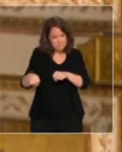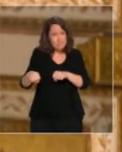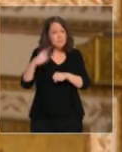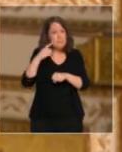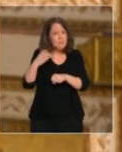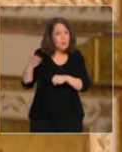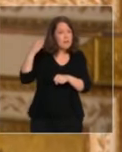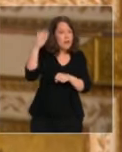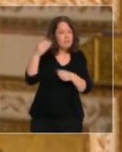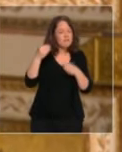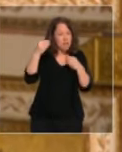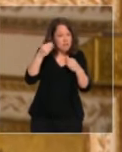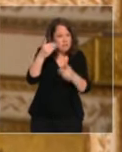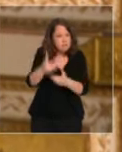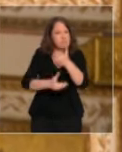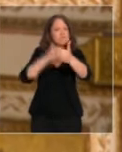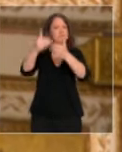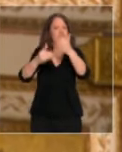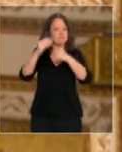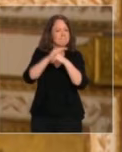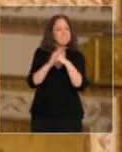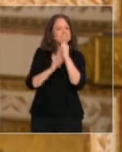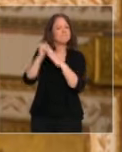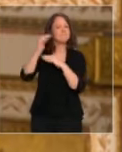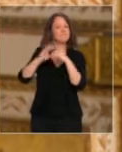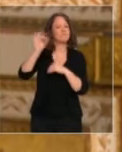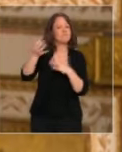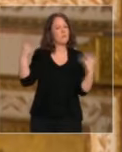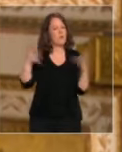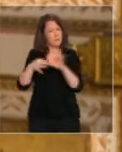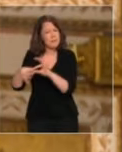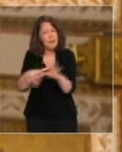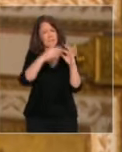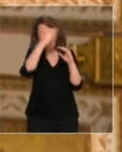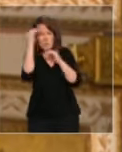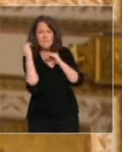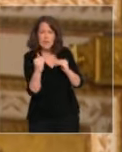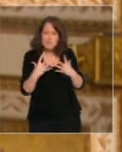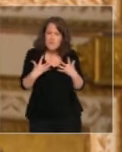'avenir. Notre solidarité, notre confiance, notre volonté.